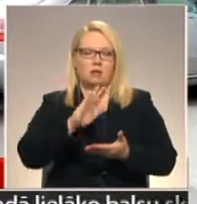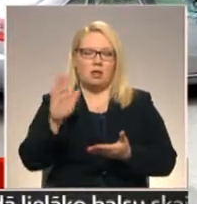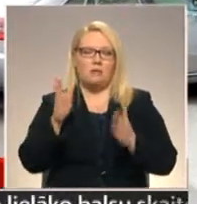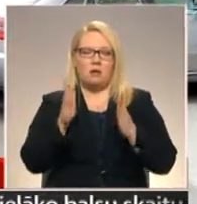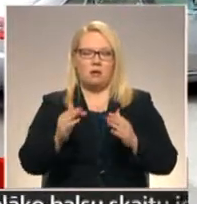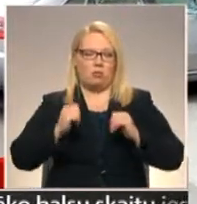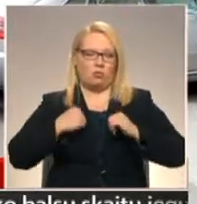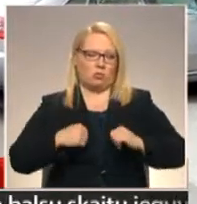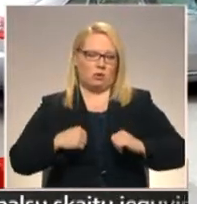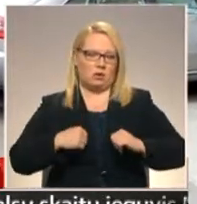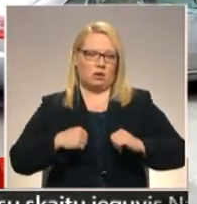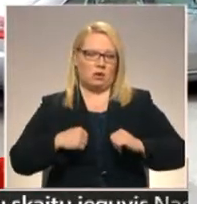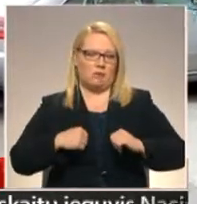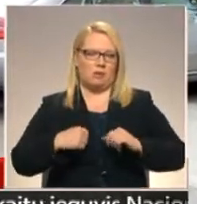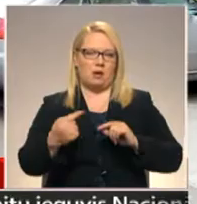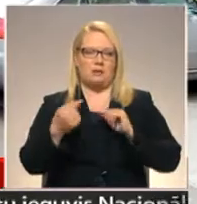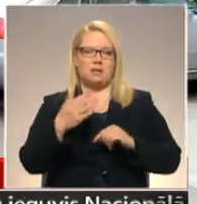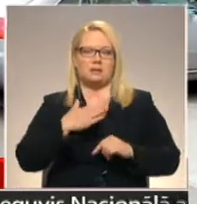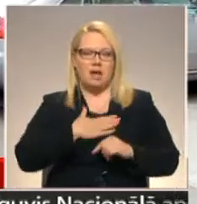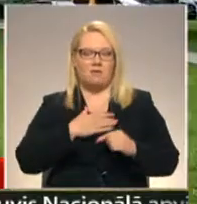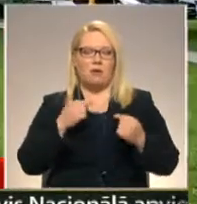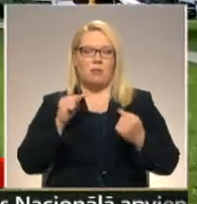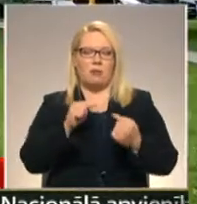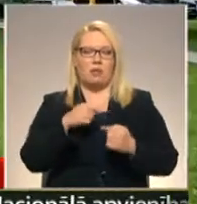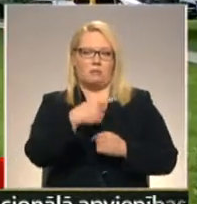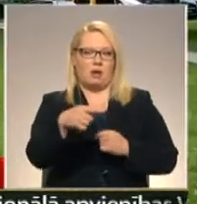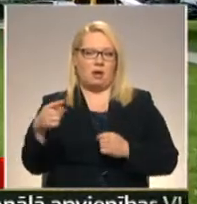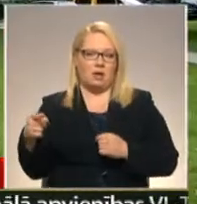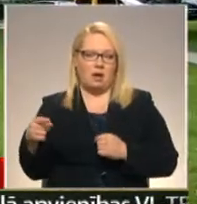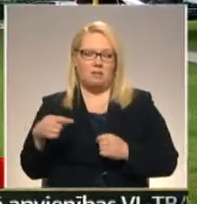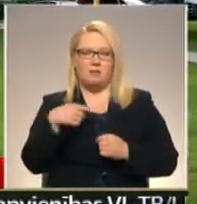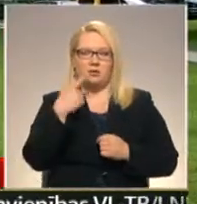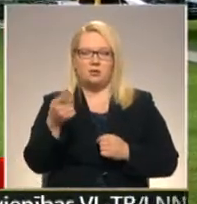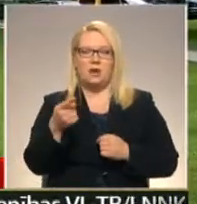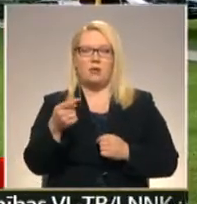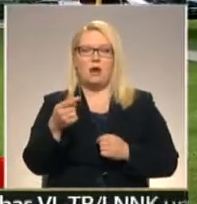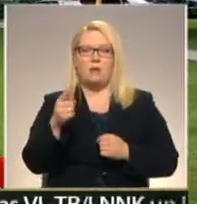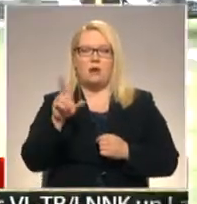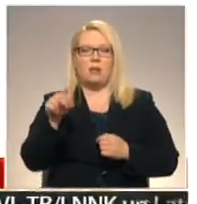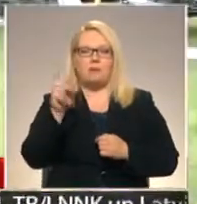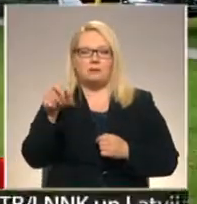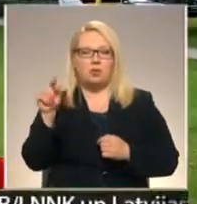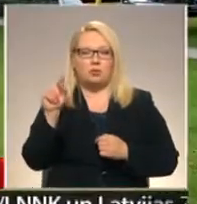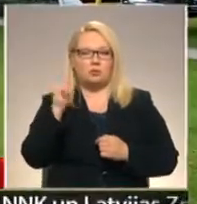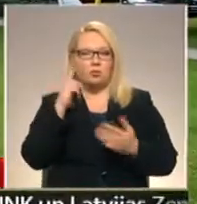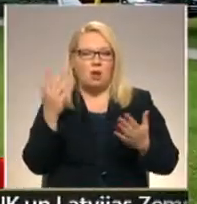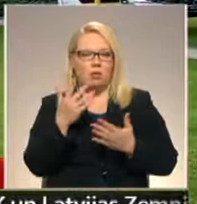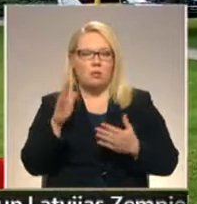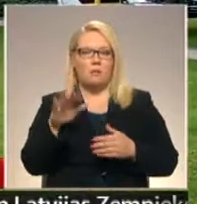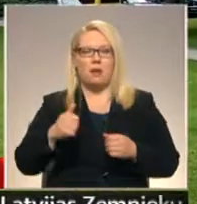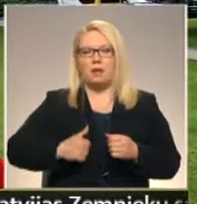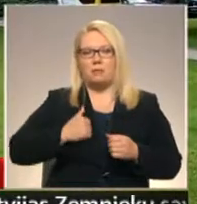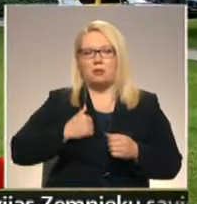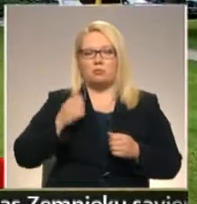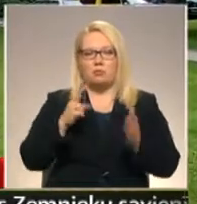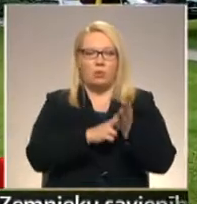godīgiem pret seviem un pret pārējiem. Pa pensionāriem mēs drusciņa padobāt. Piemēram, par īpašuma